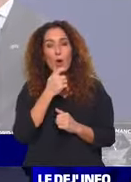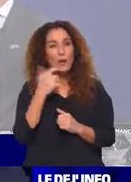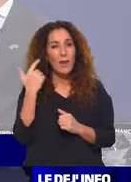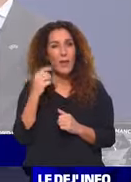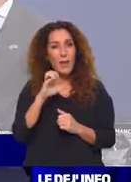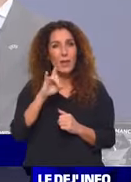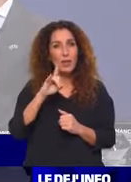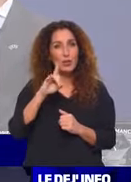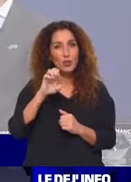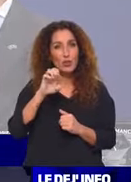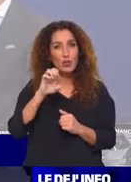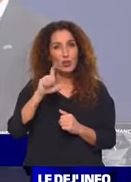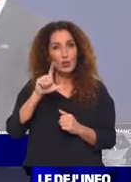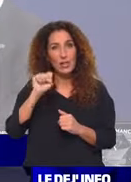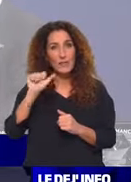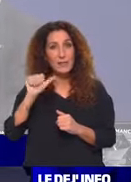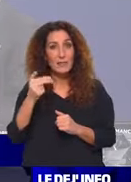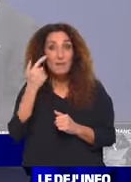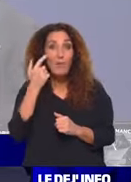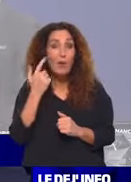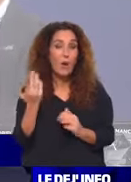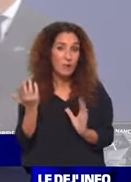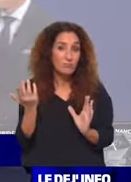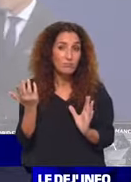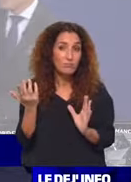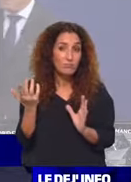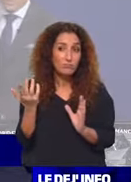Et il nous reste donc à positionner les deux équipes françaises. Voilà.